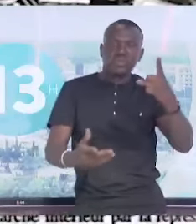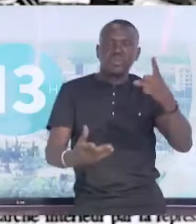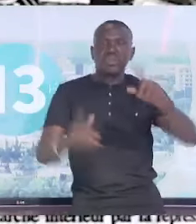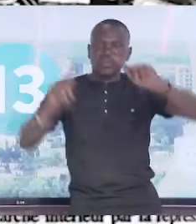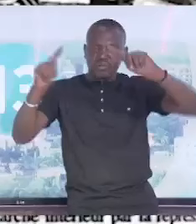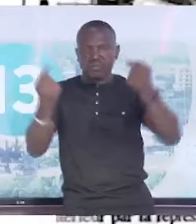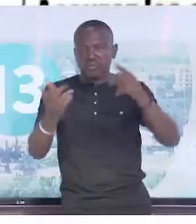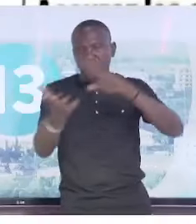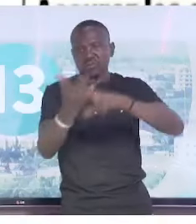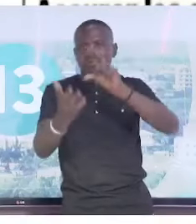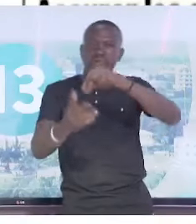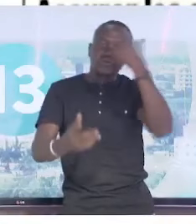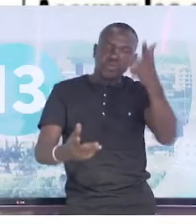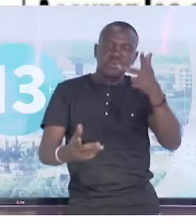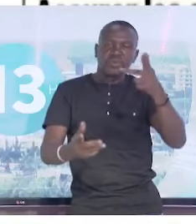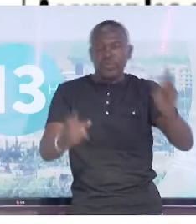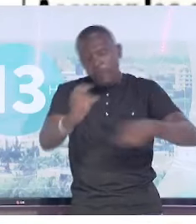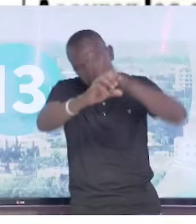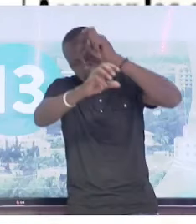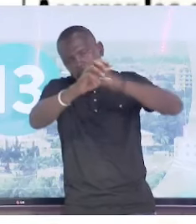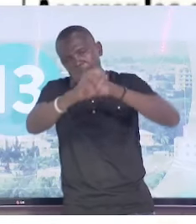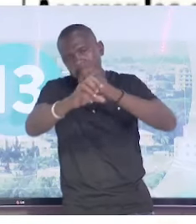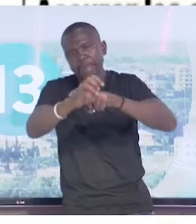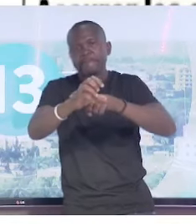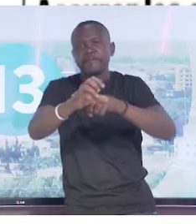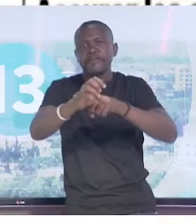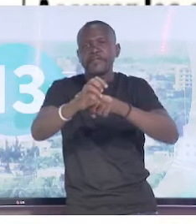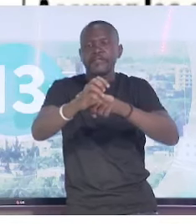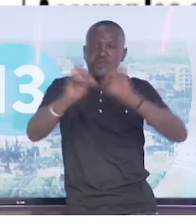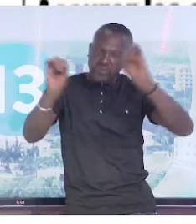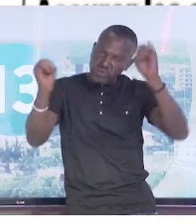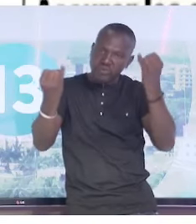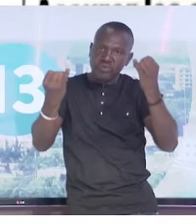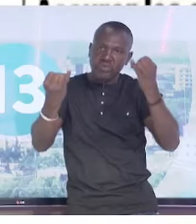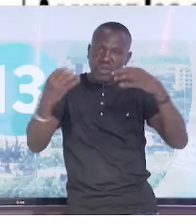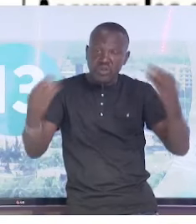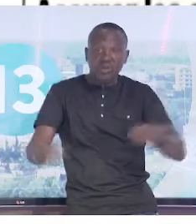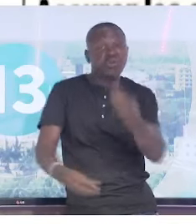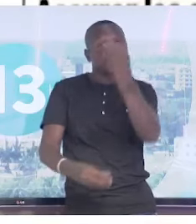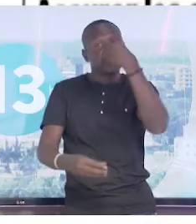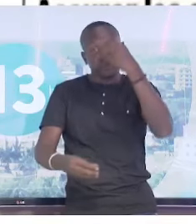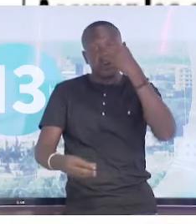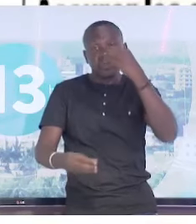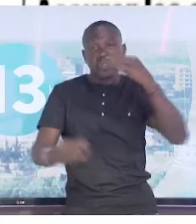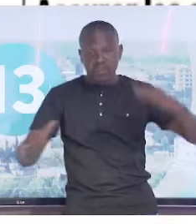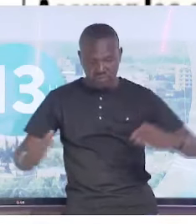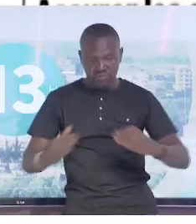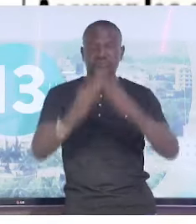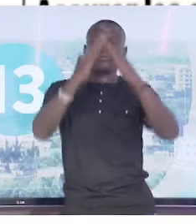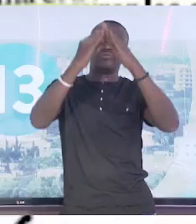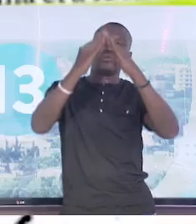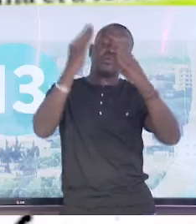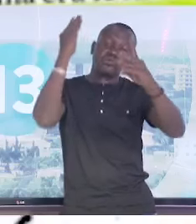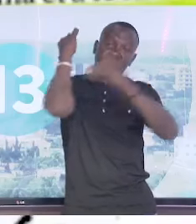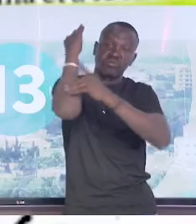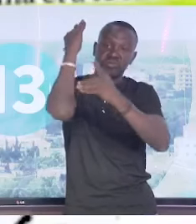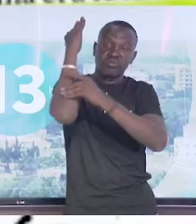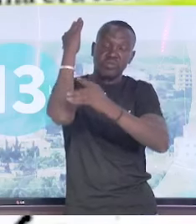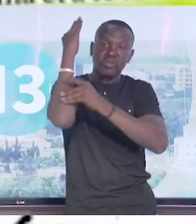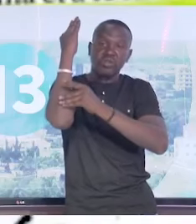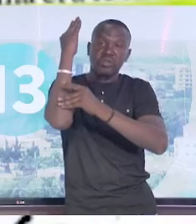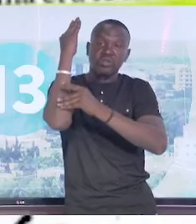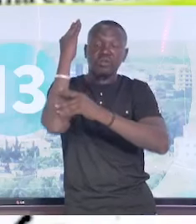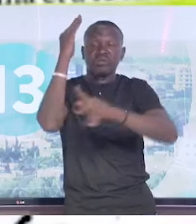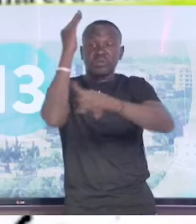'année 2023. Pendant ce temps, Sidouaya lui s'intéresse au ravitaillement en vivre des villes de Djibou et de Kanchary. La ville de